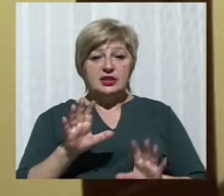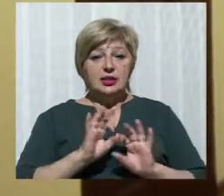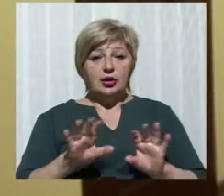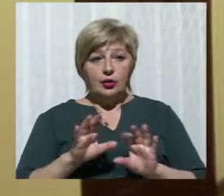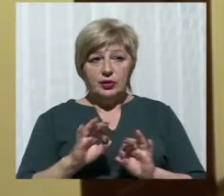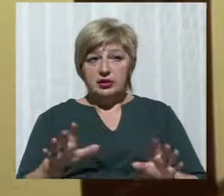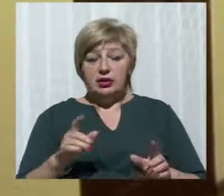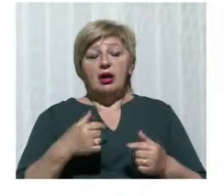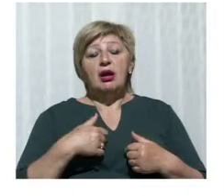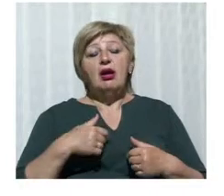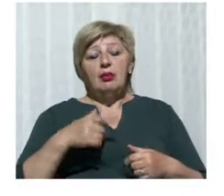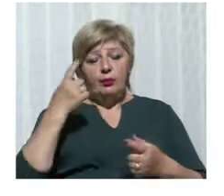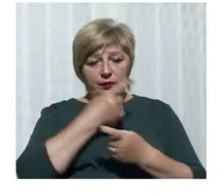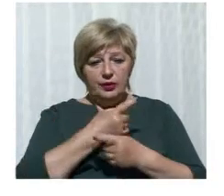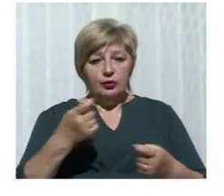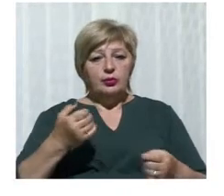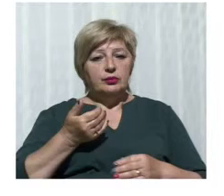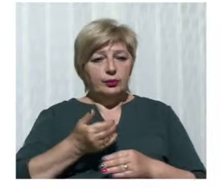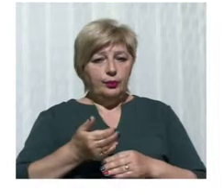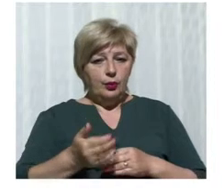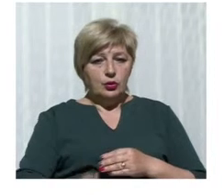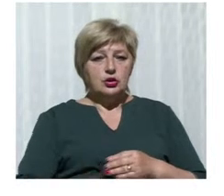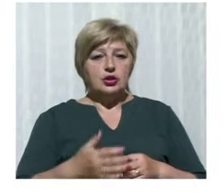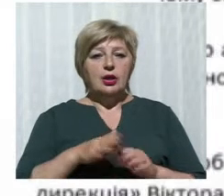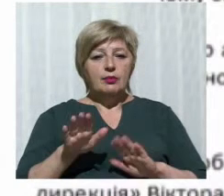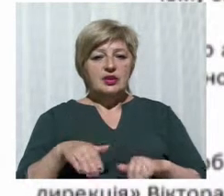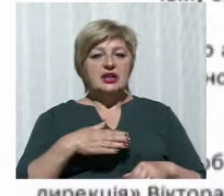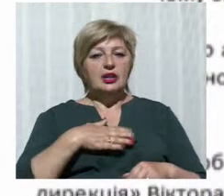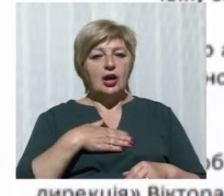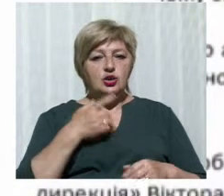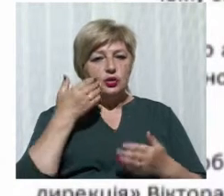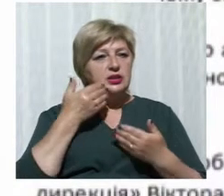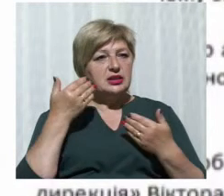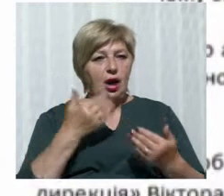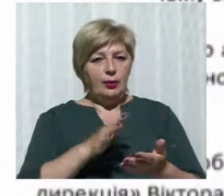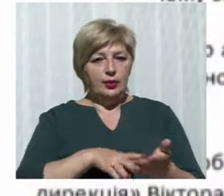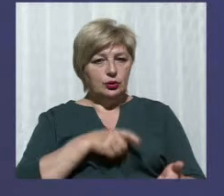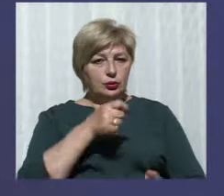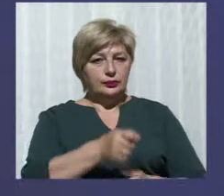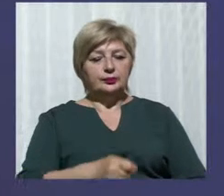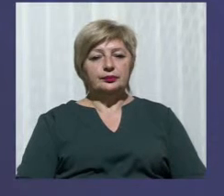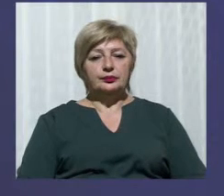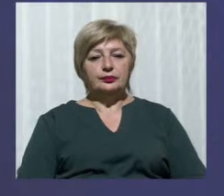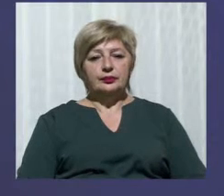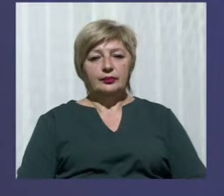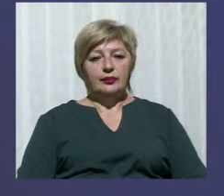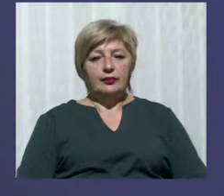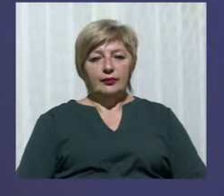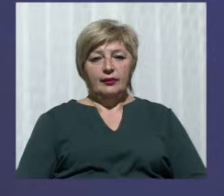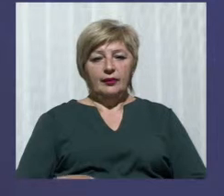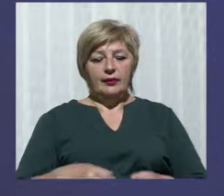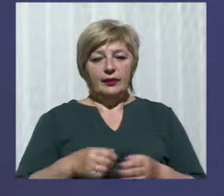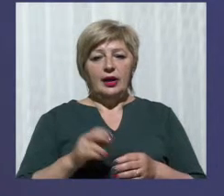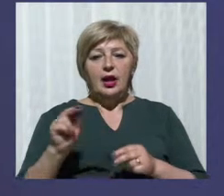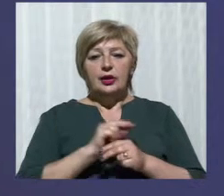повідомимо після відповіді на наш інформаційний запит. Віктор Могуров, Микола Домашов, новини 51-го. Ремонт